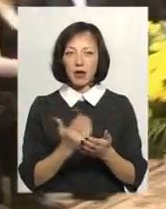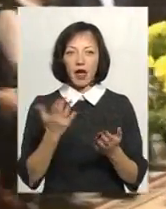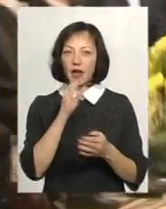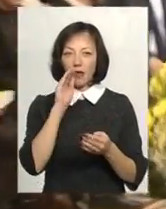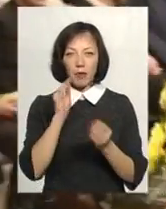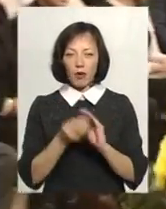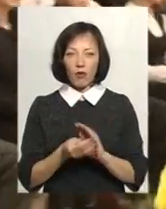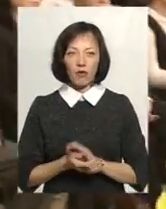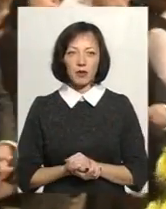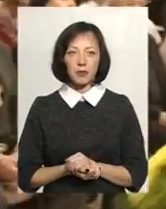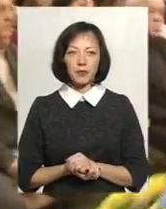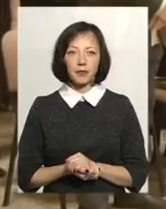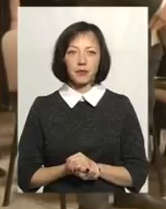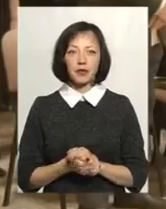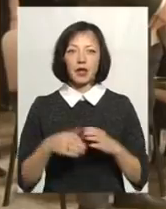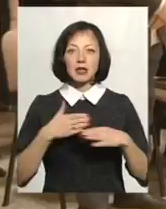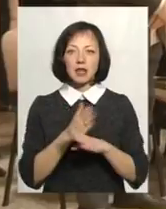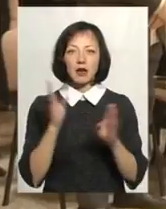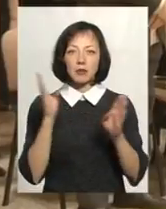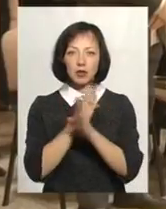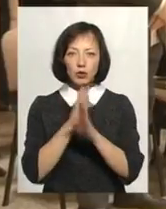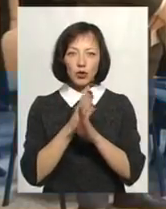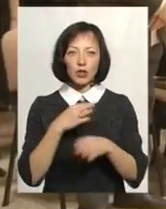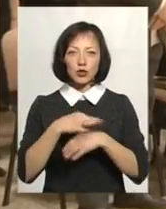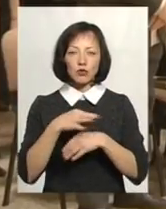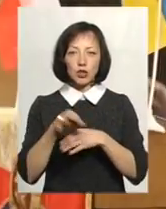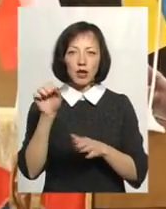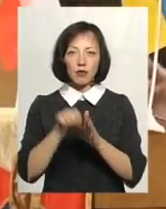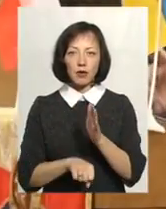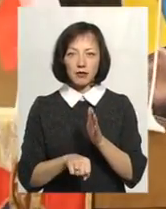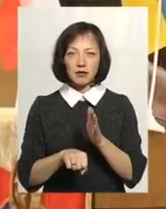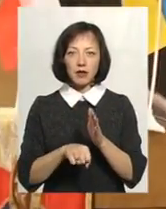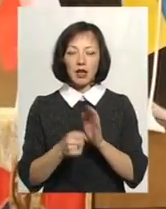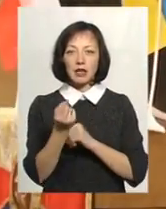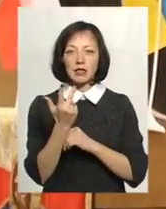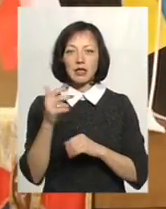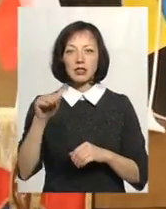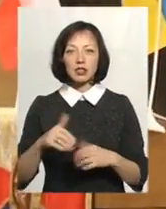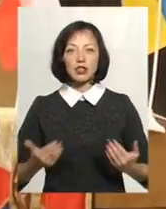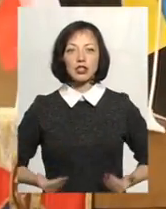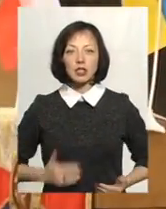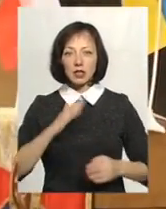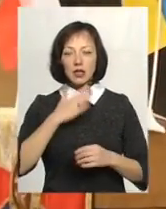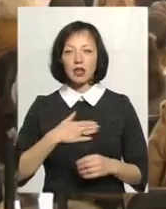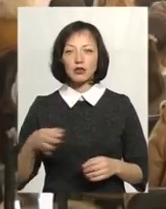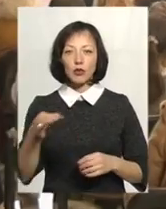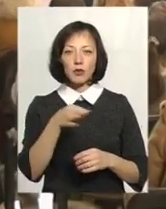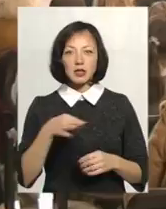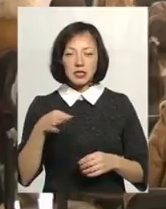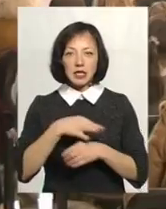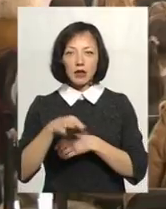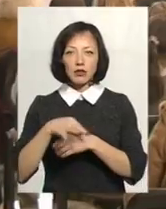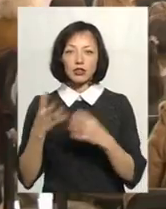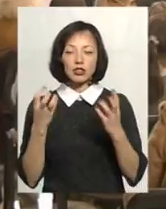приховували. Зламані долі, каліцтва, знущення та вбивства. Майже 13 тисяч жителів нашої області закатували.